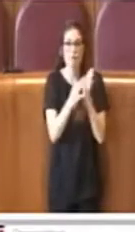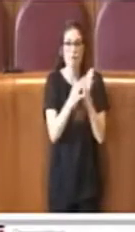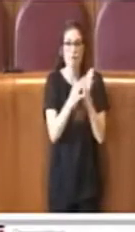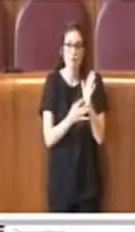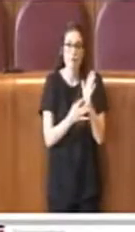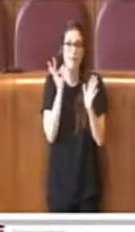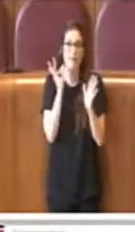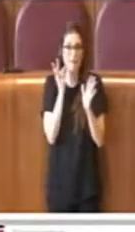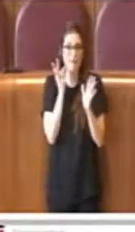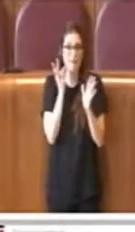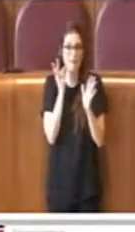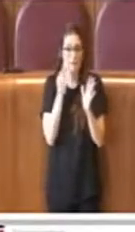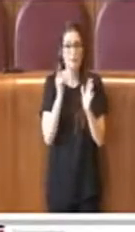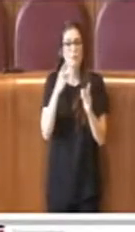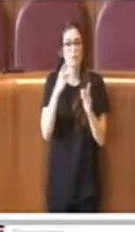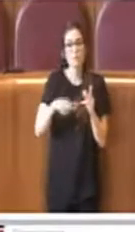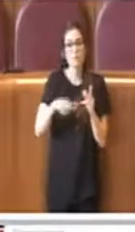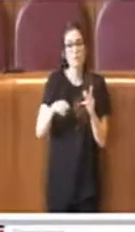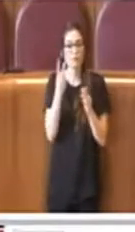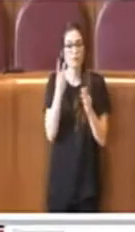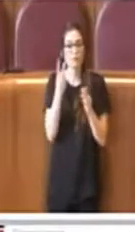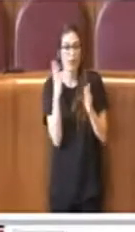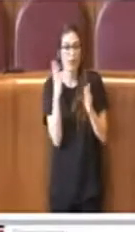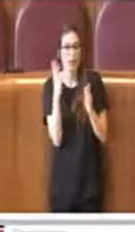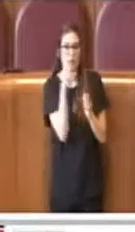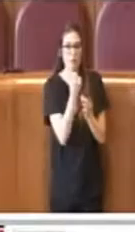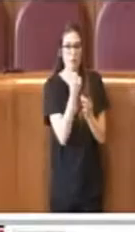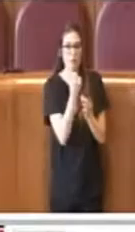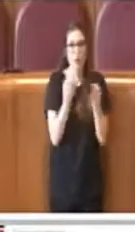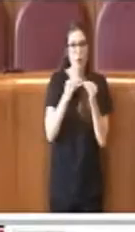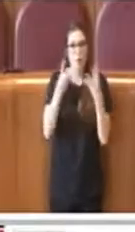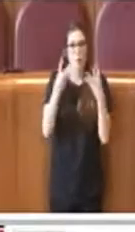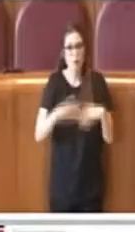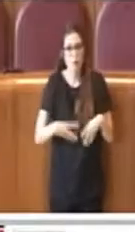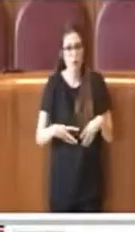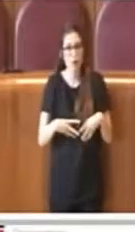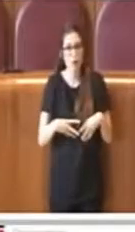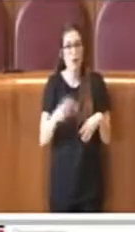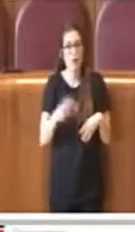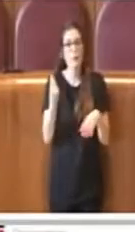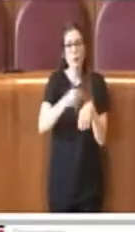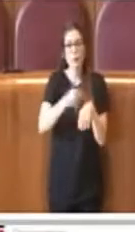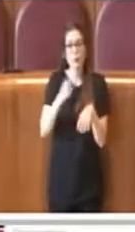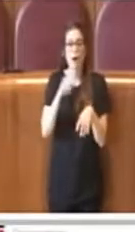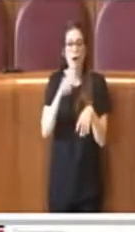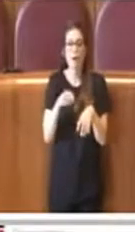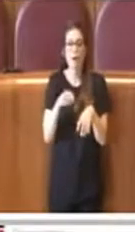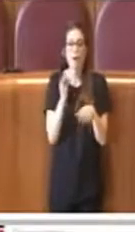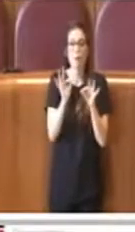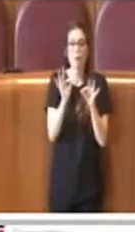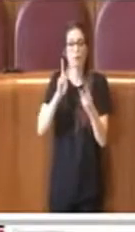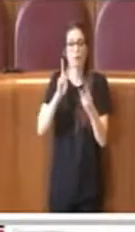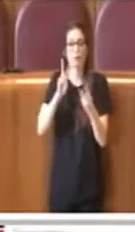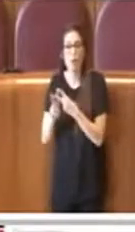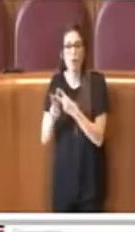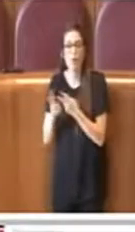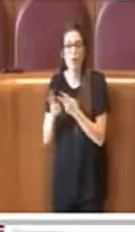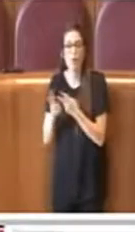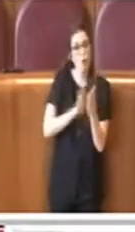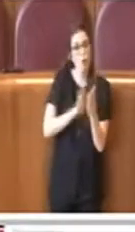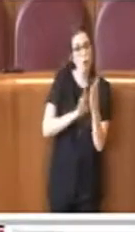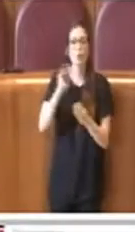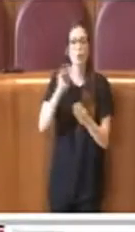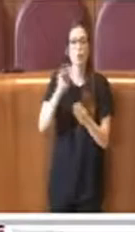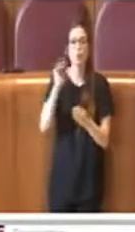la consulta cittadina e le linee guida per le consulte municipali e allo stesso tempo che individuasse punti di incontro e di confronto tra tutti gli